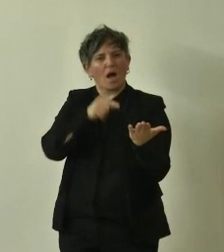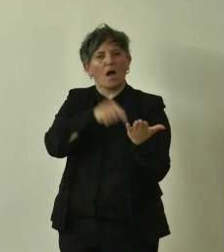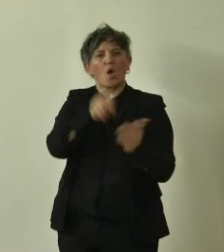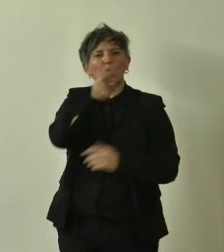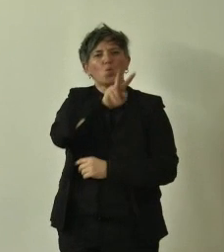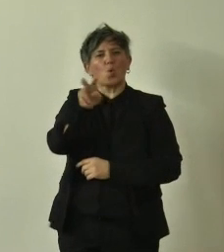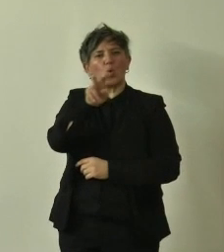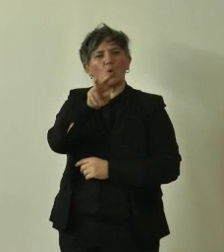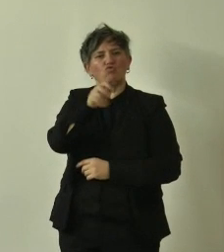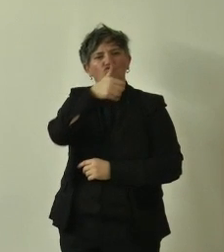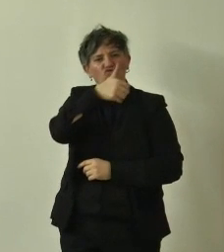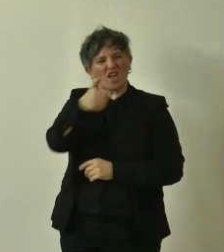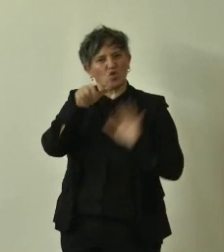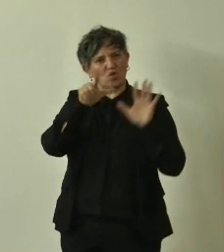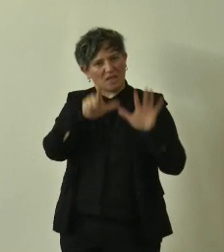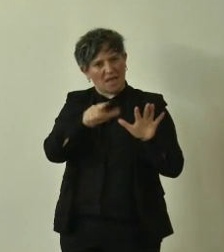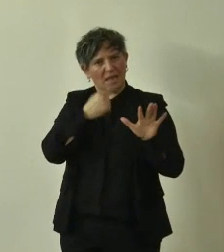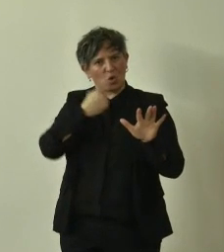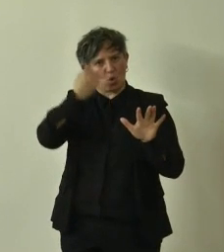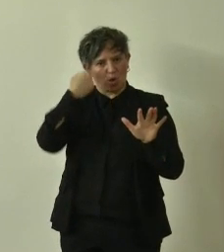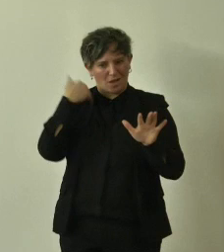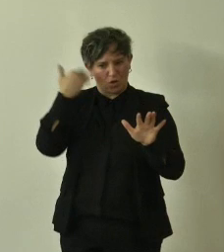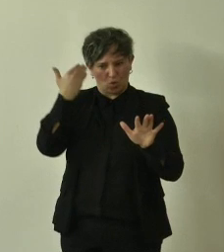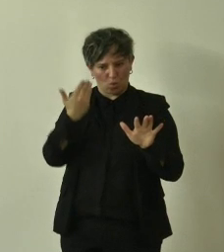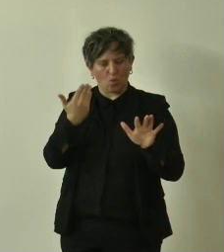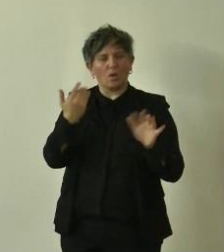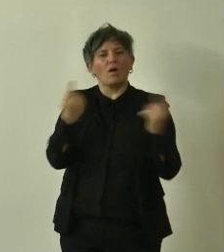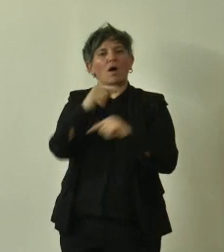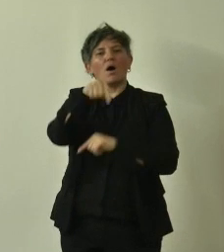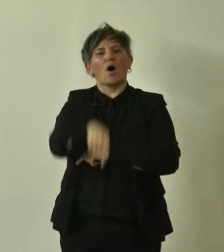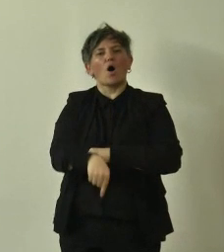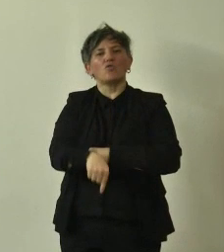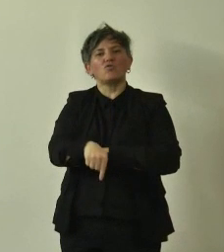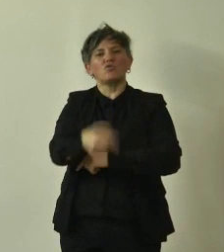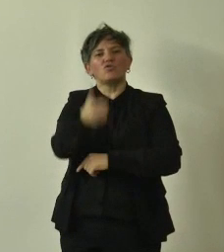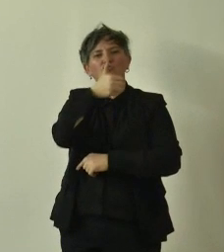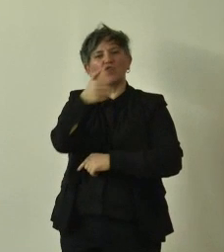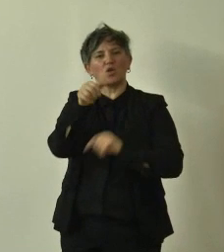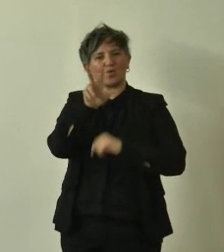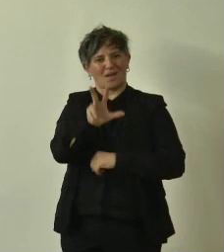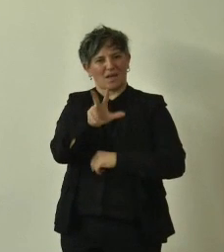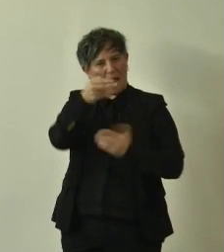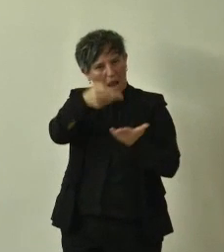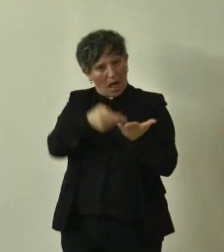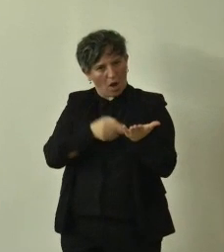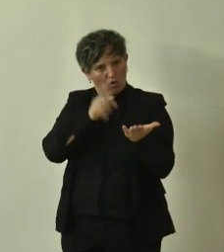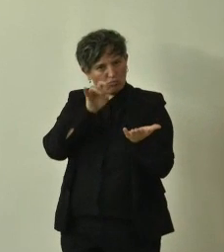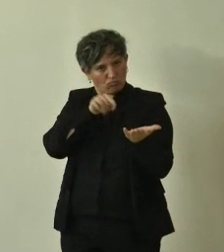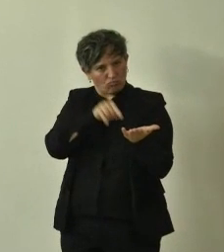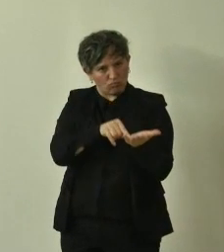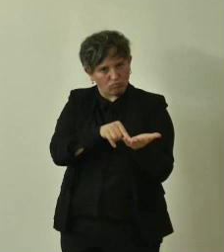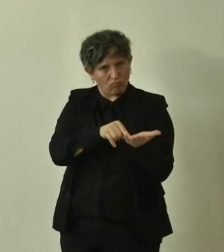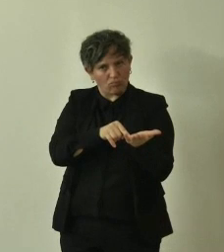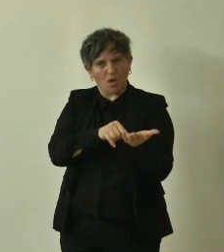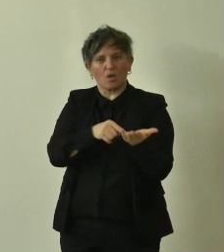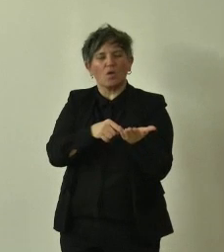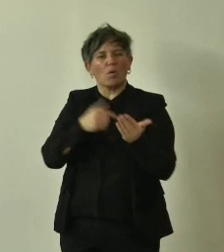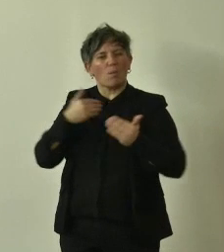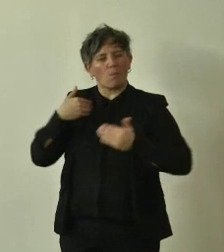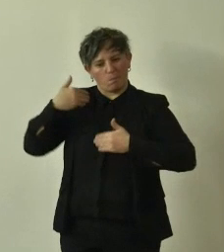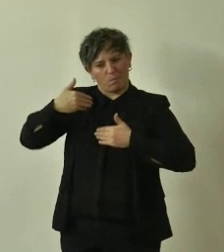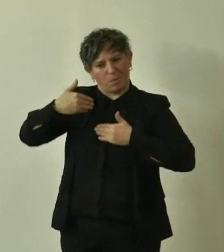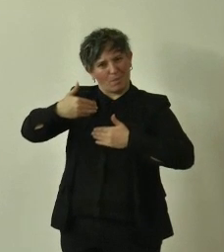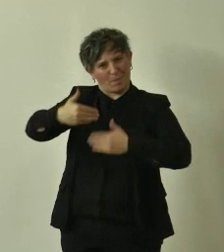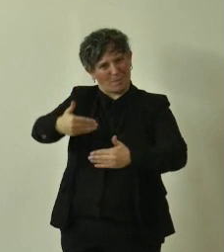107 e che oggi sono 103. Io ho voluto fare un necrologio